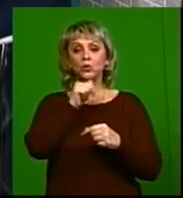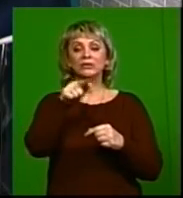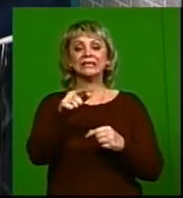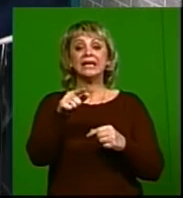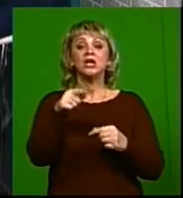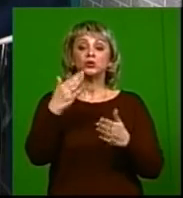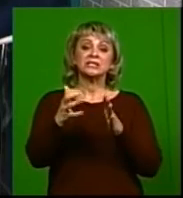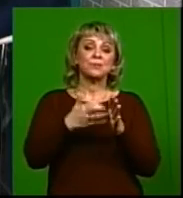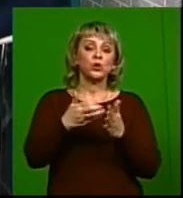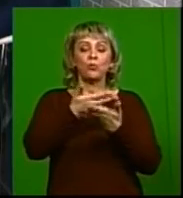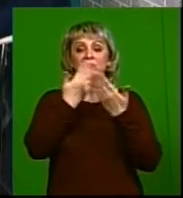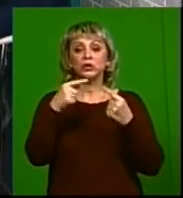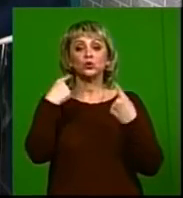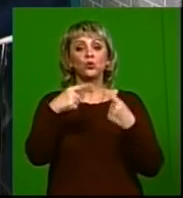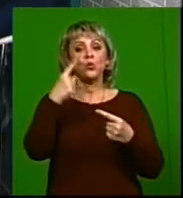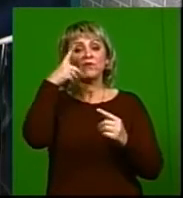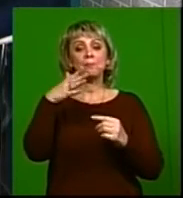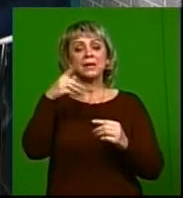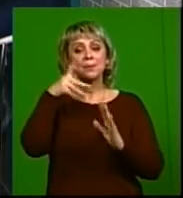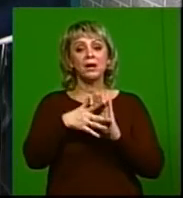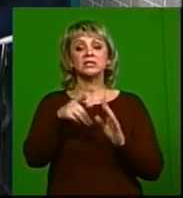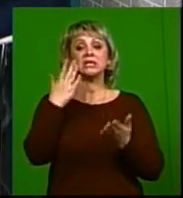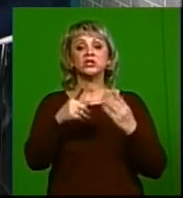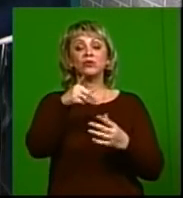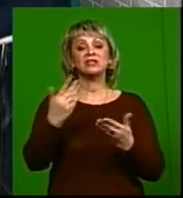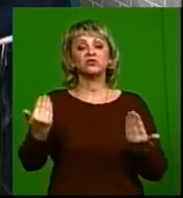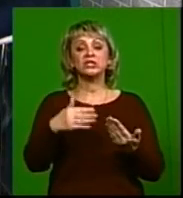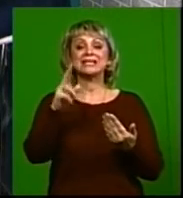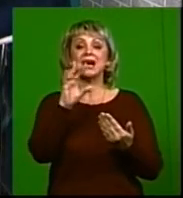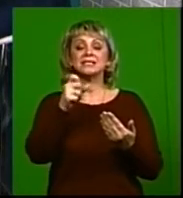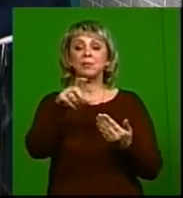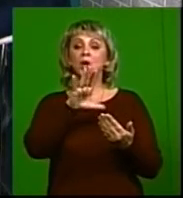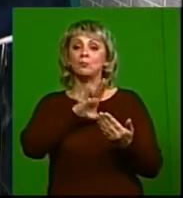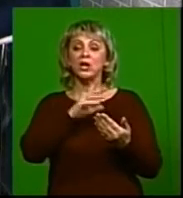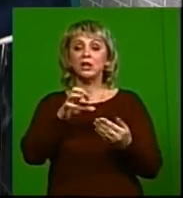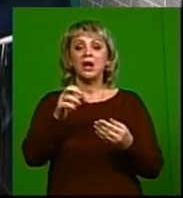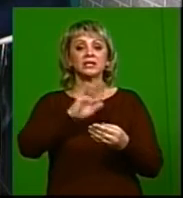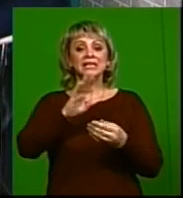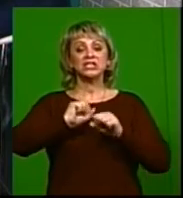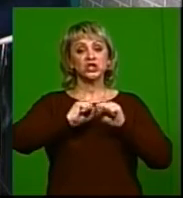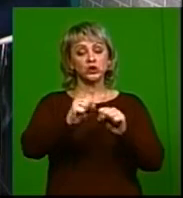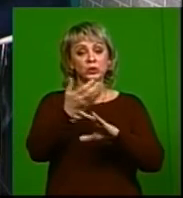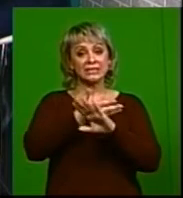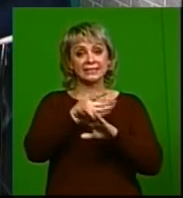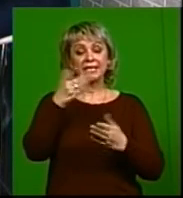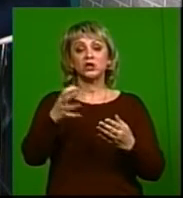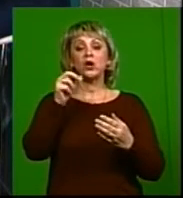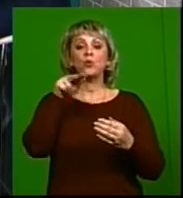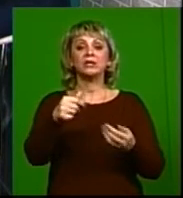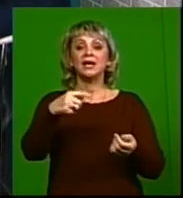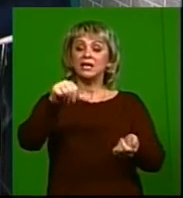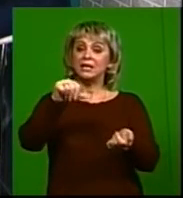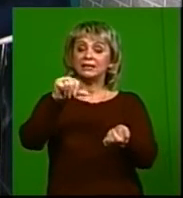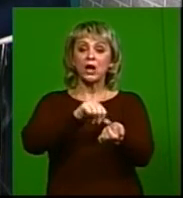Симптомов нет. Тут надо немножко другую вещь понимать. Если у вас в жизни хотя бы раз был опыт незащищенных половых контактов или опыт употребления